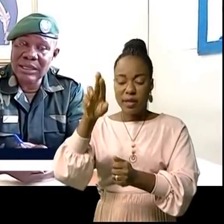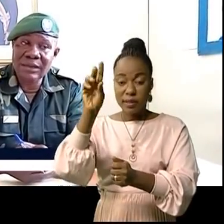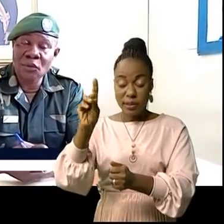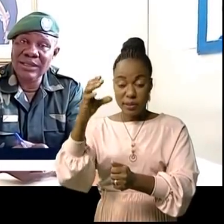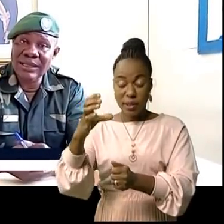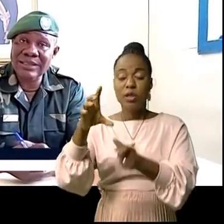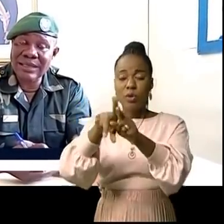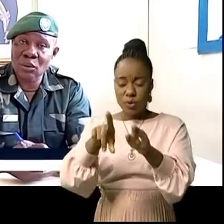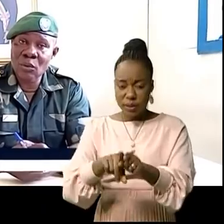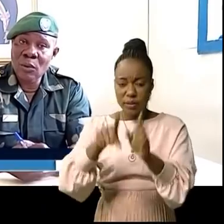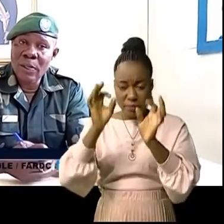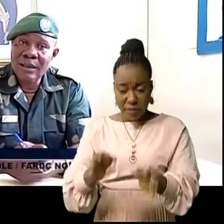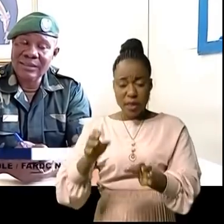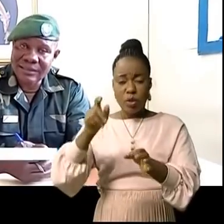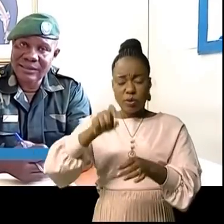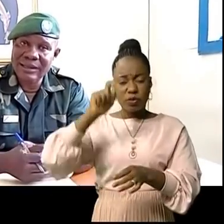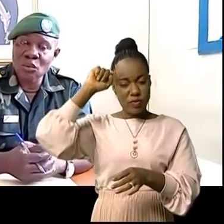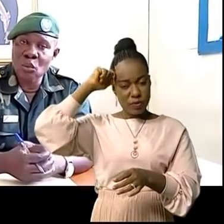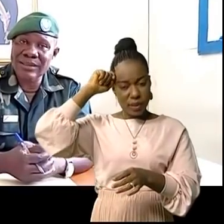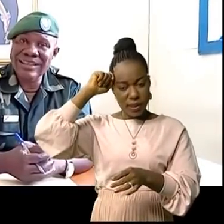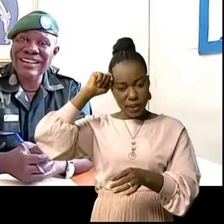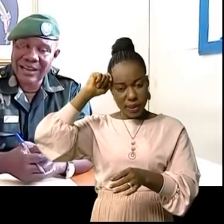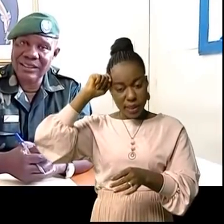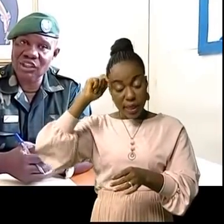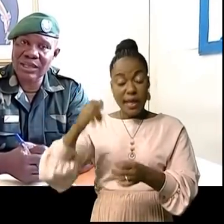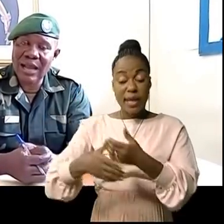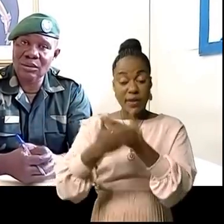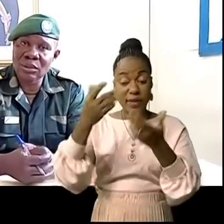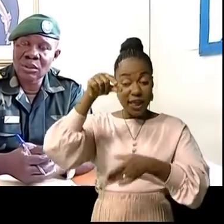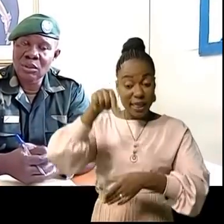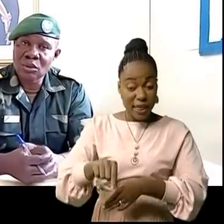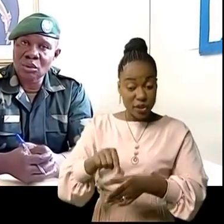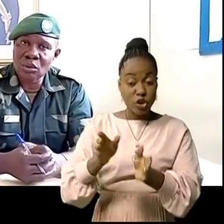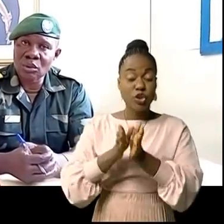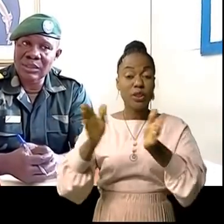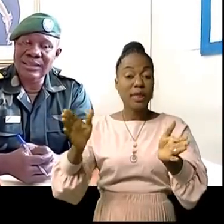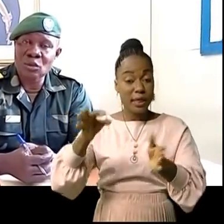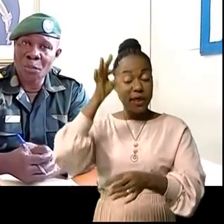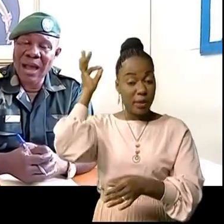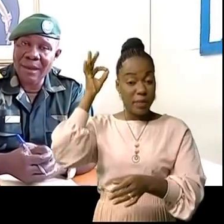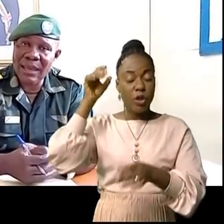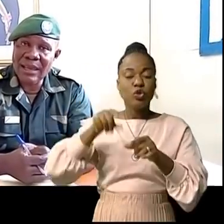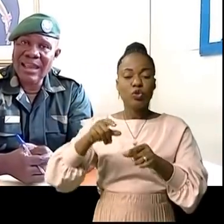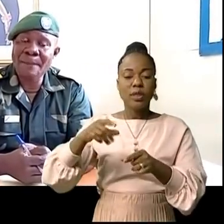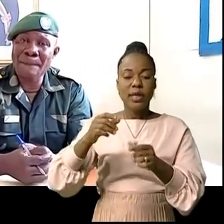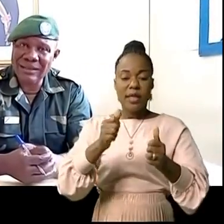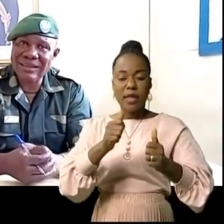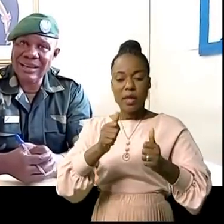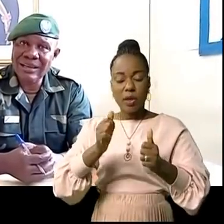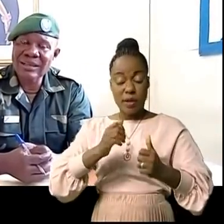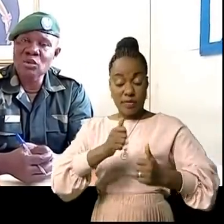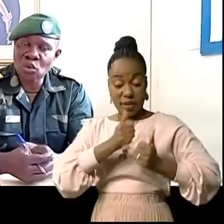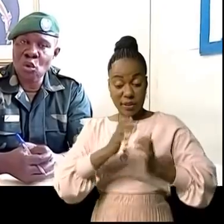aussi, ce qu'il faut retenir, c'est que la cité de Lukweti, quartier général de ces groupes armés, est